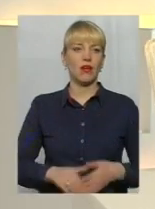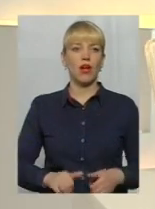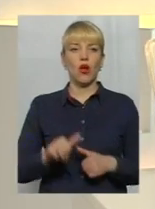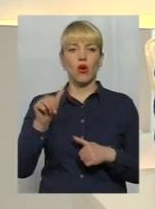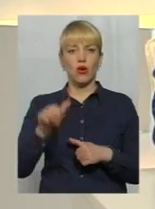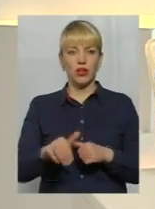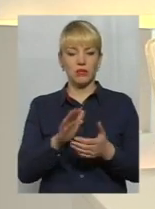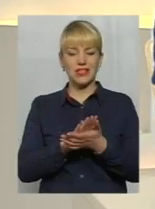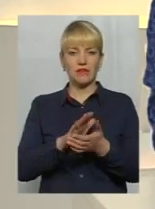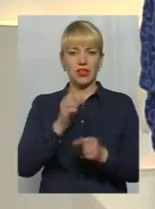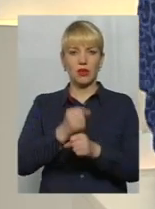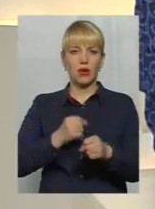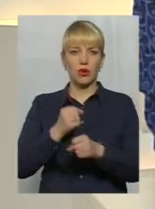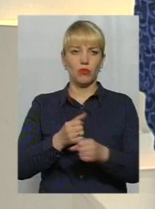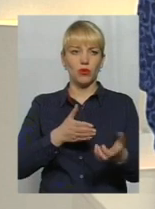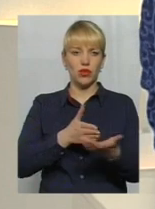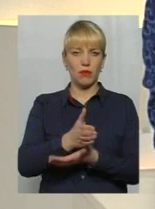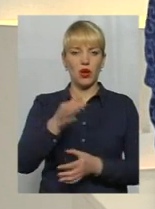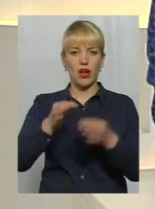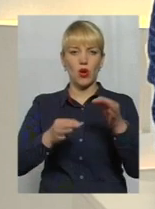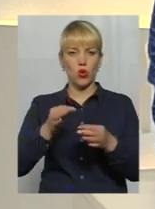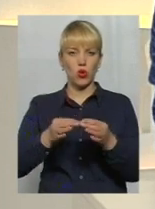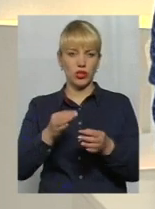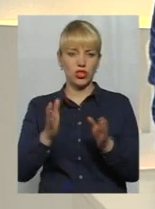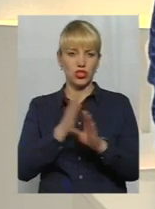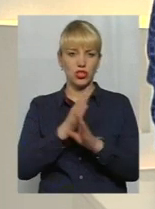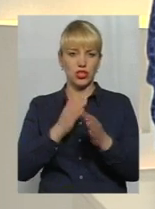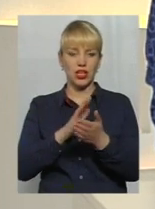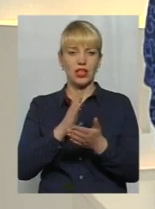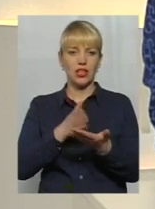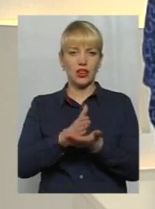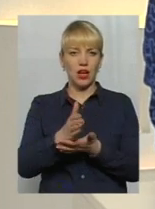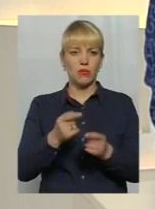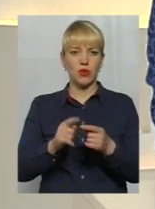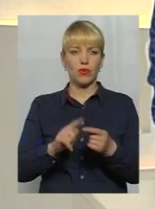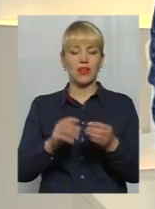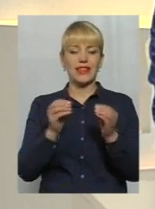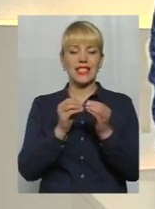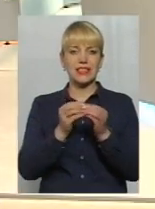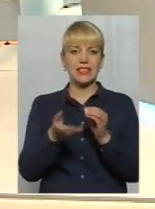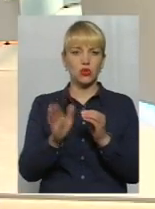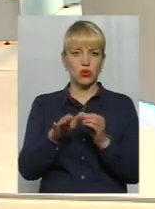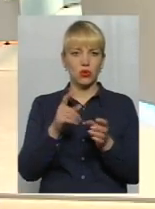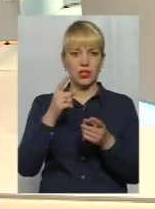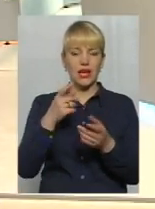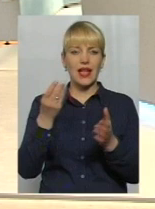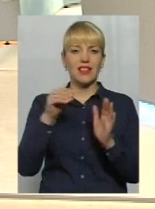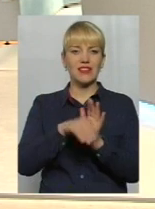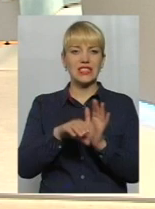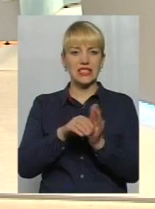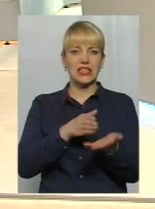Окрім сміттєпереробного напрямку, екологічного напрямку, 10 інвестиційних напрямках, що ще є, які ідеї є?